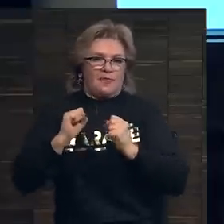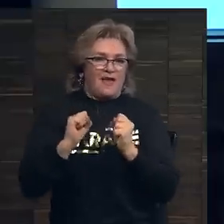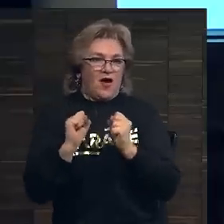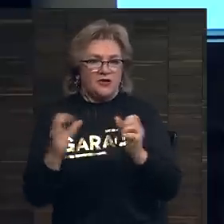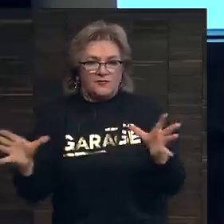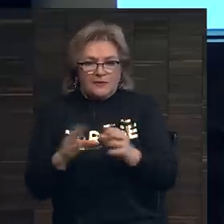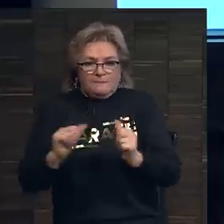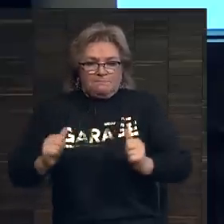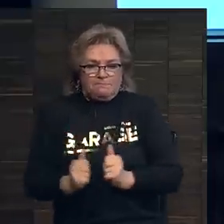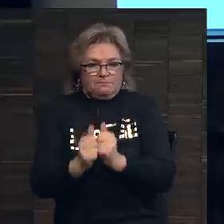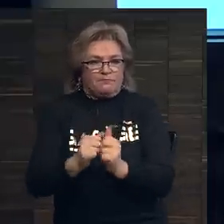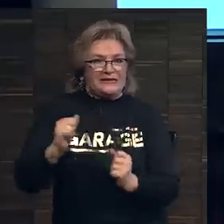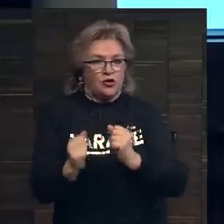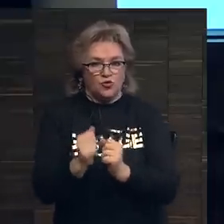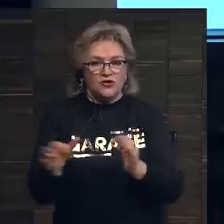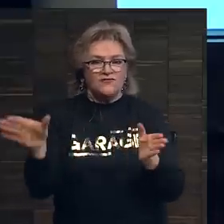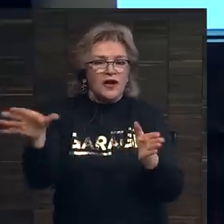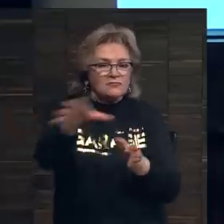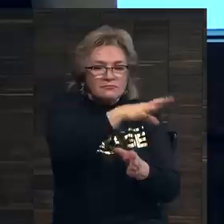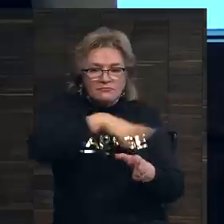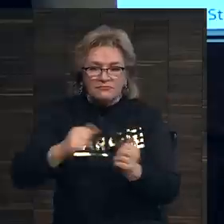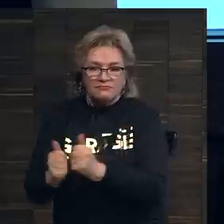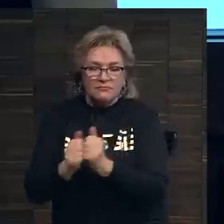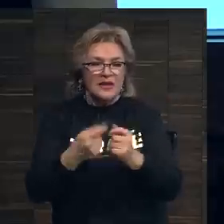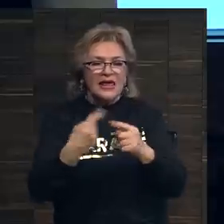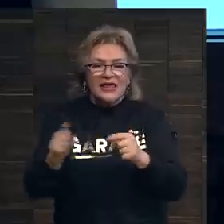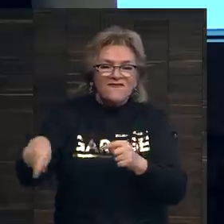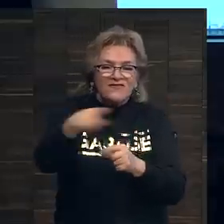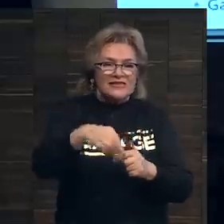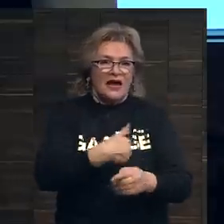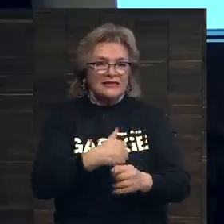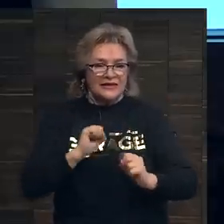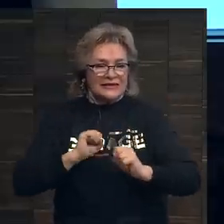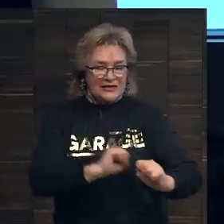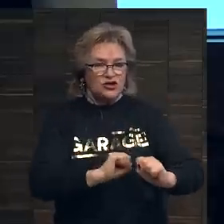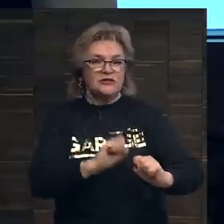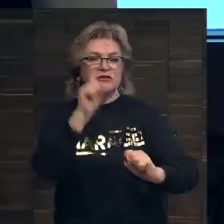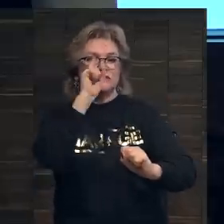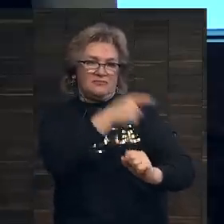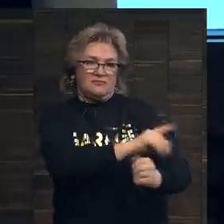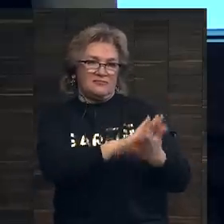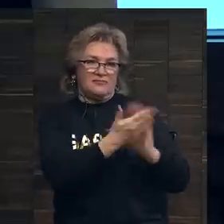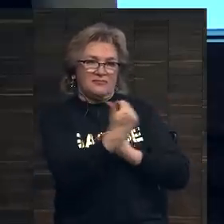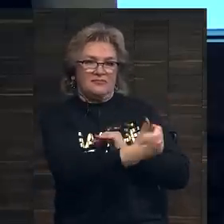сотрудничество между разными сторонами, которые все стараются защитить репутацию художника.